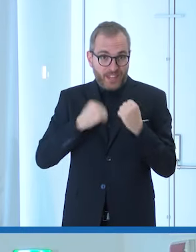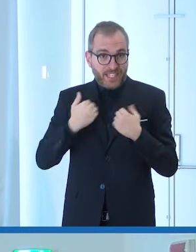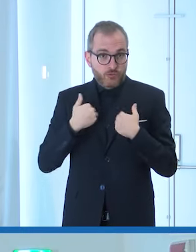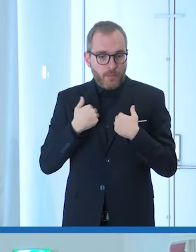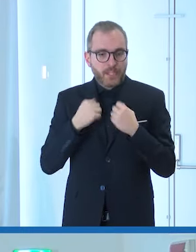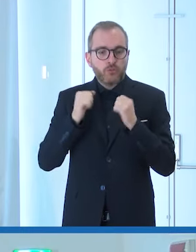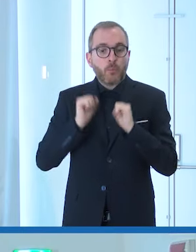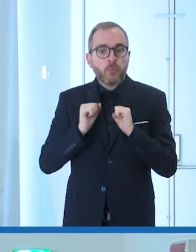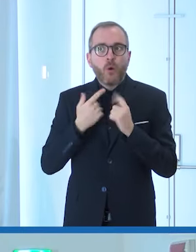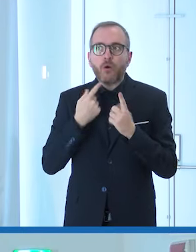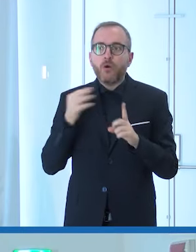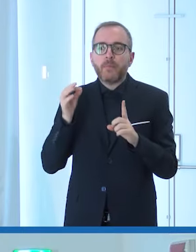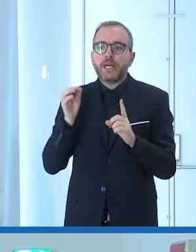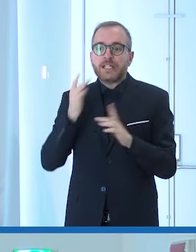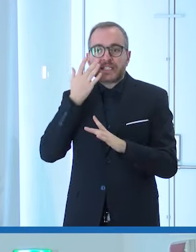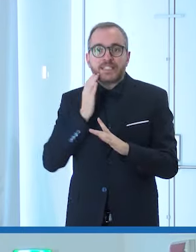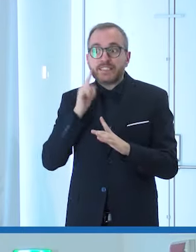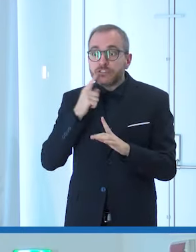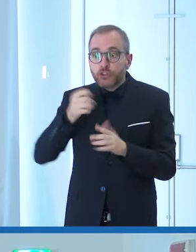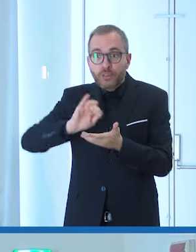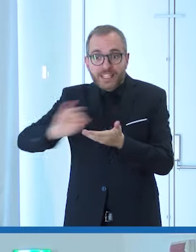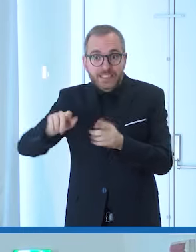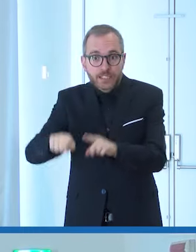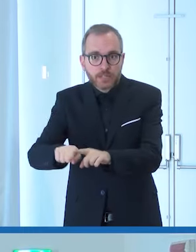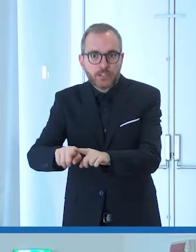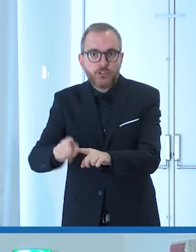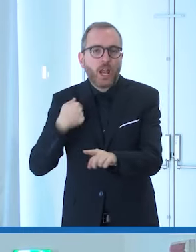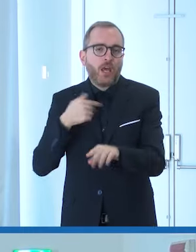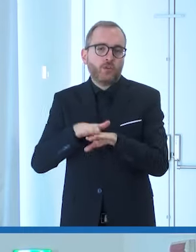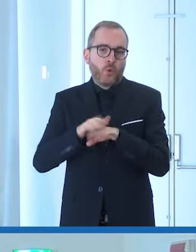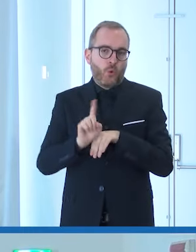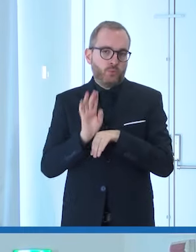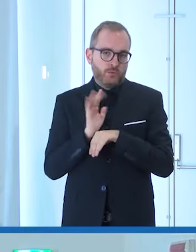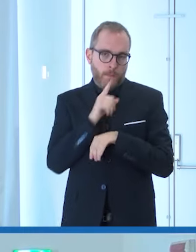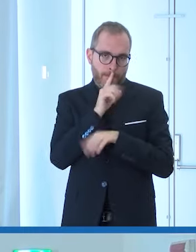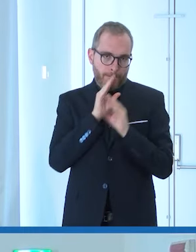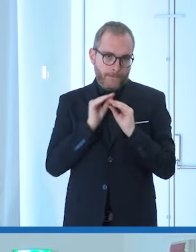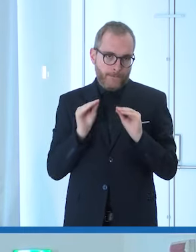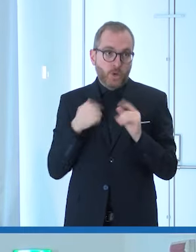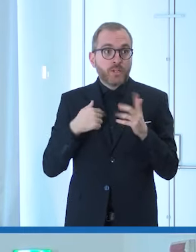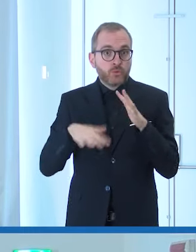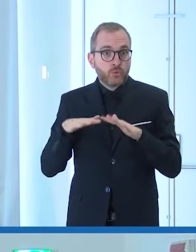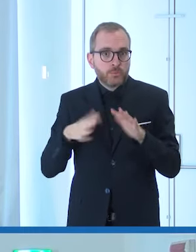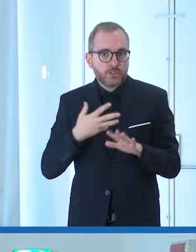possa portare a discriminazione non lo uso poi magari non è così però nel dubbio non lo uso